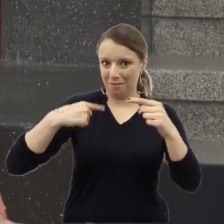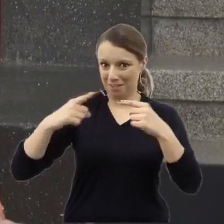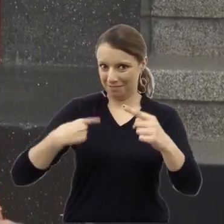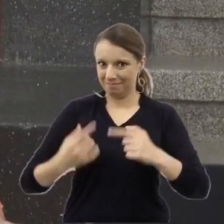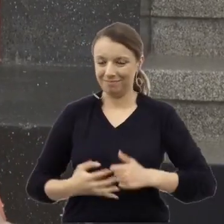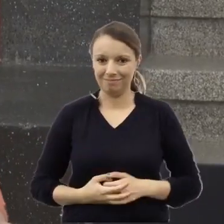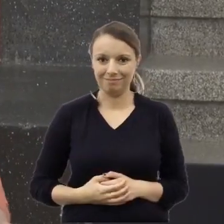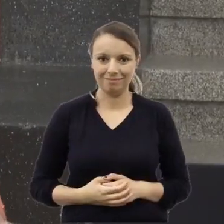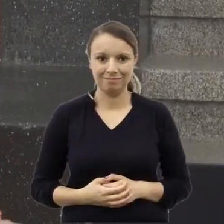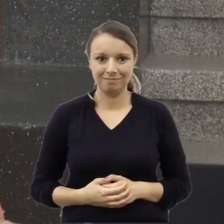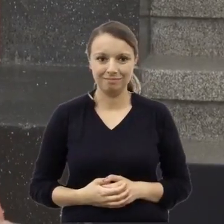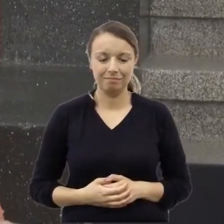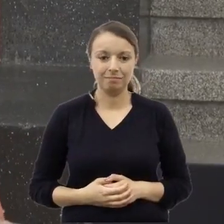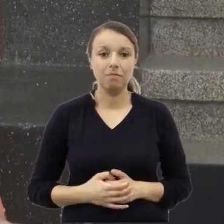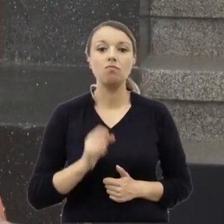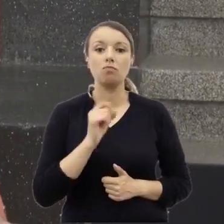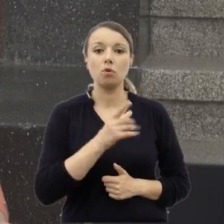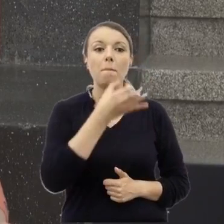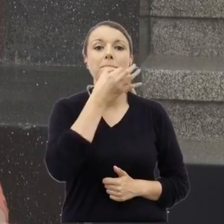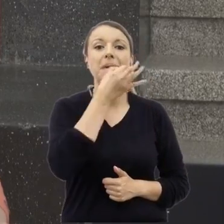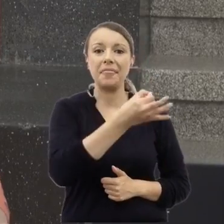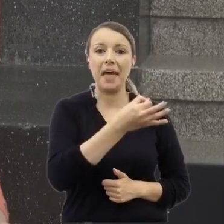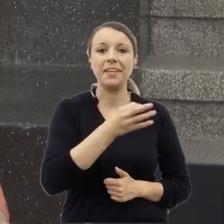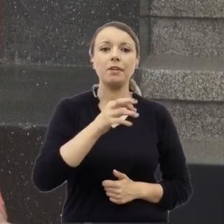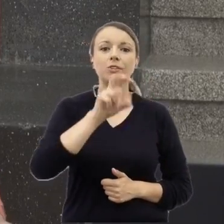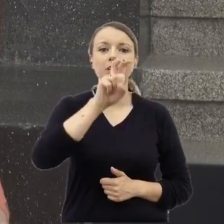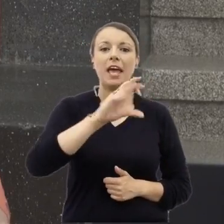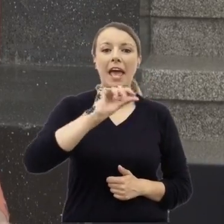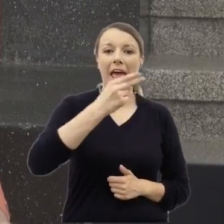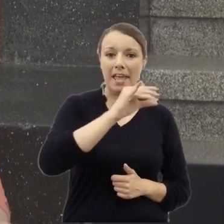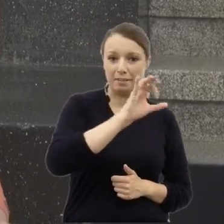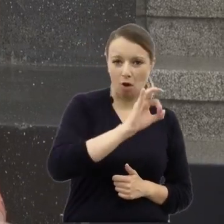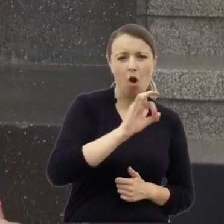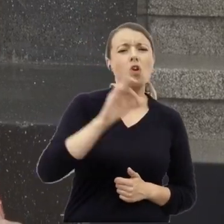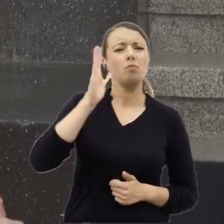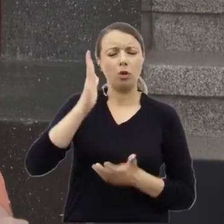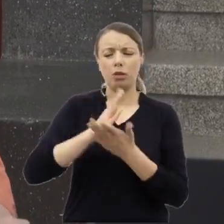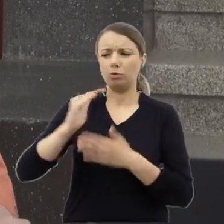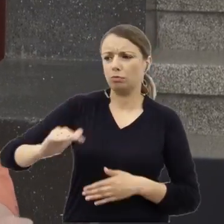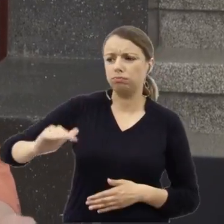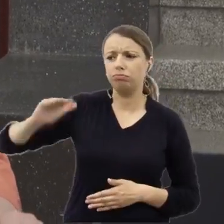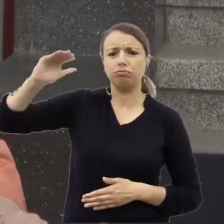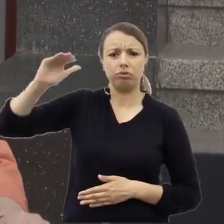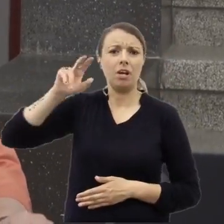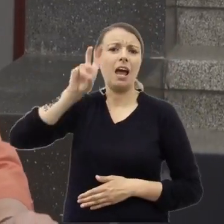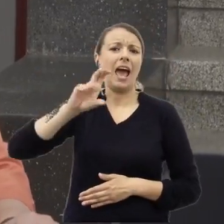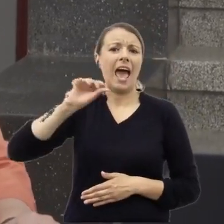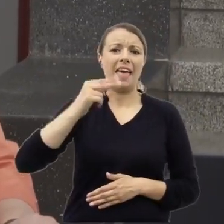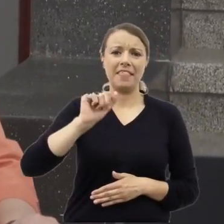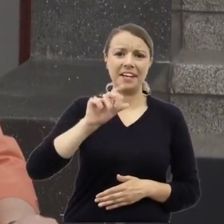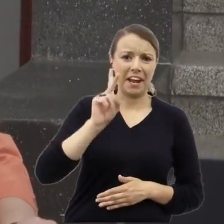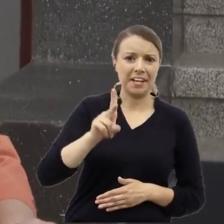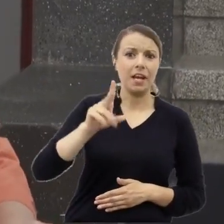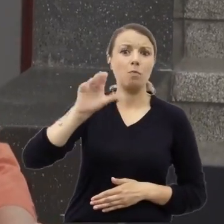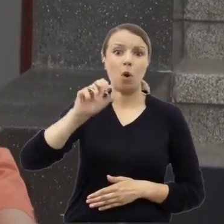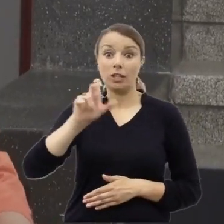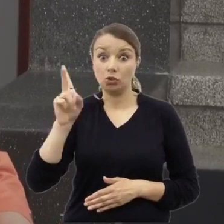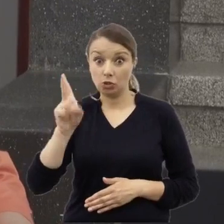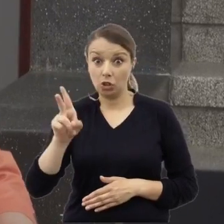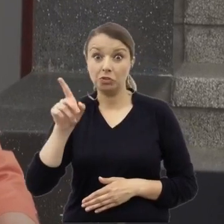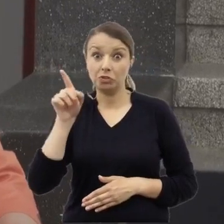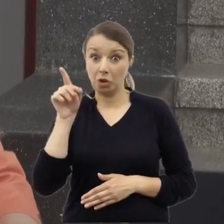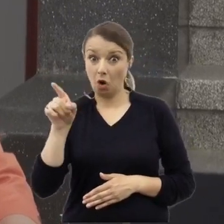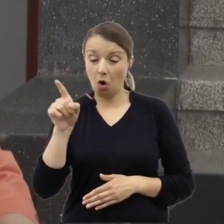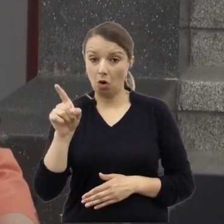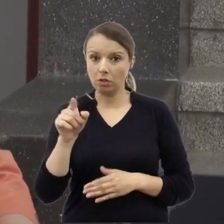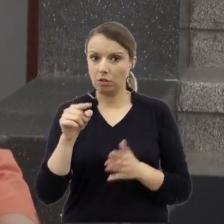Henio, później Henryk Błaszczyk, czy kiedykolwiek zdementował podaną